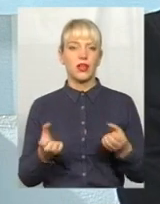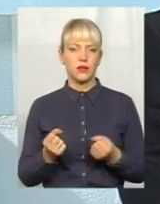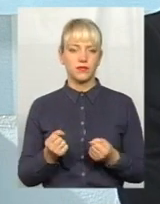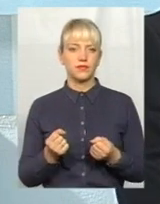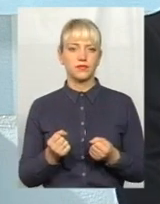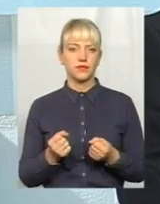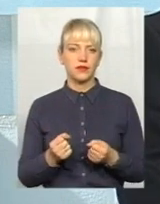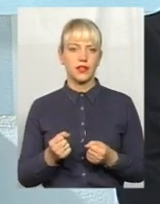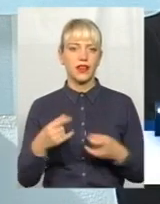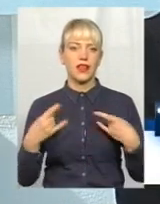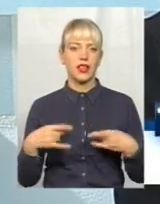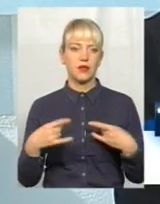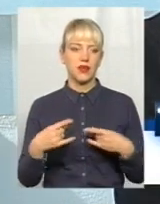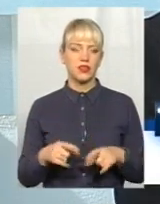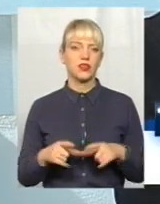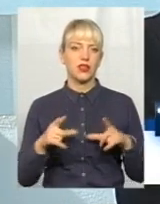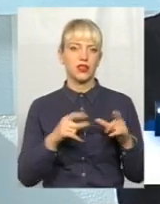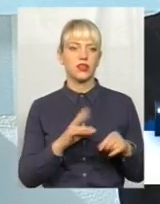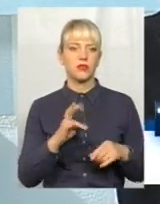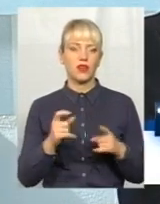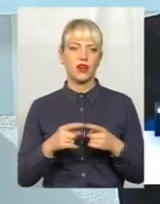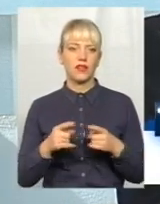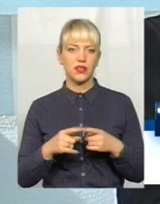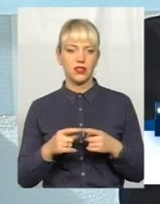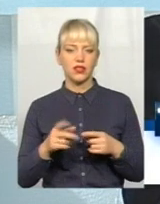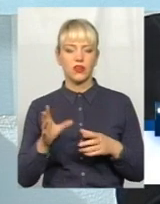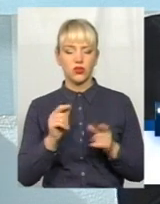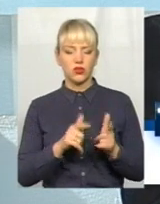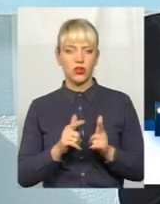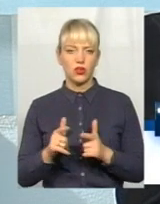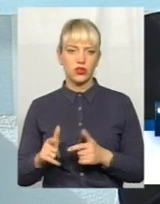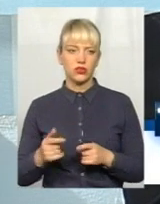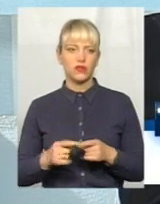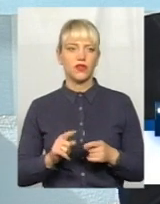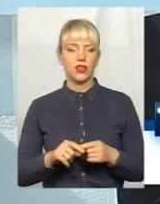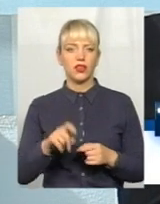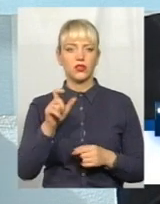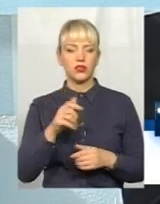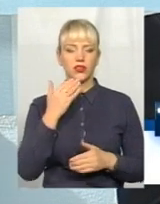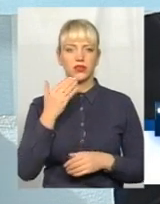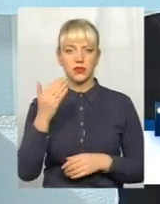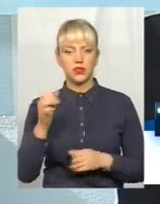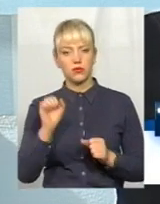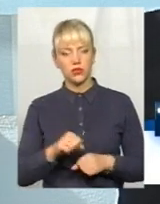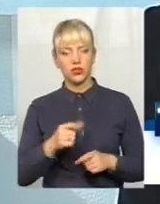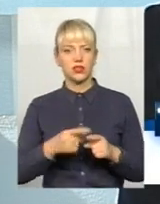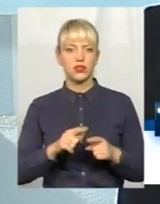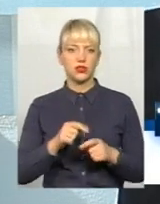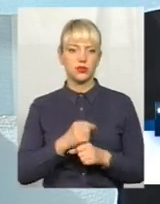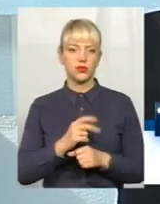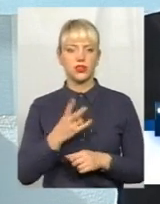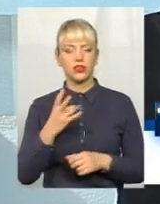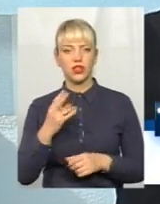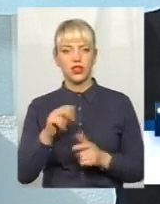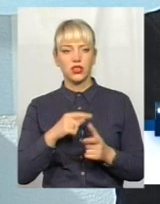Беремо телебачення і їдемо на квартиру. Все ми согласували, тобто ми з людиною спитали, чи можна це зробити. Вони